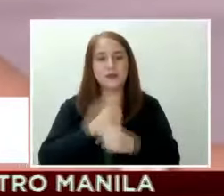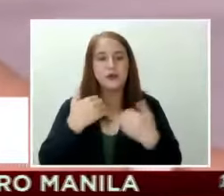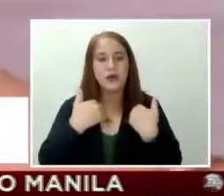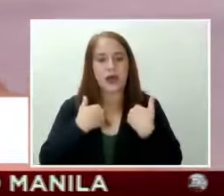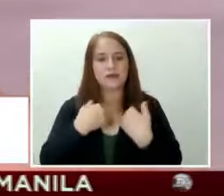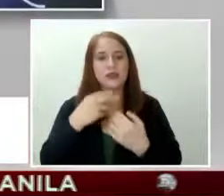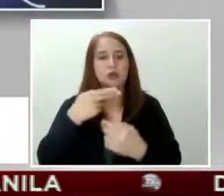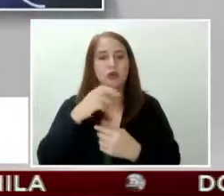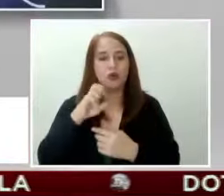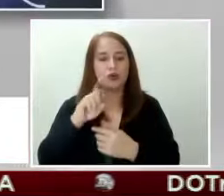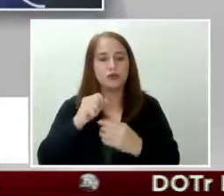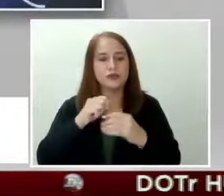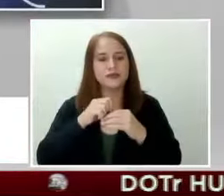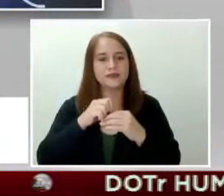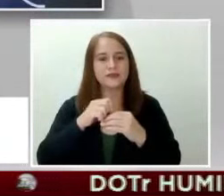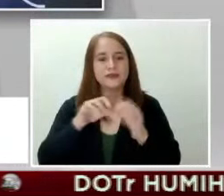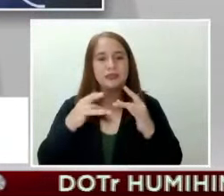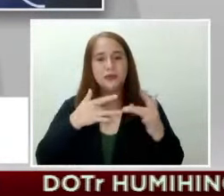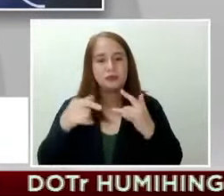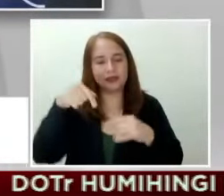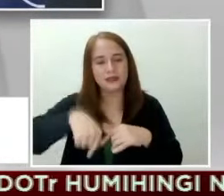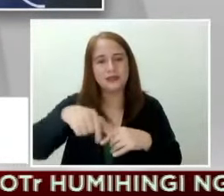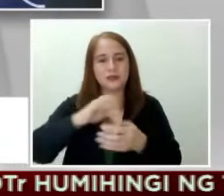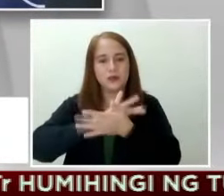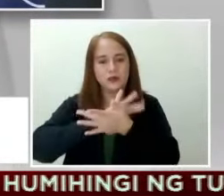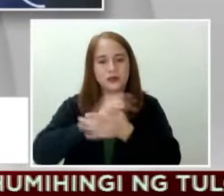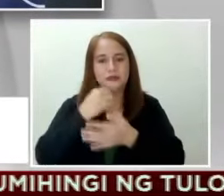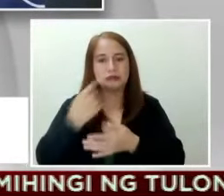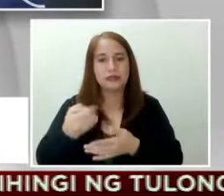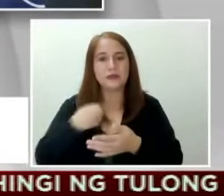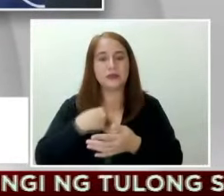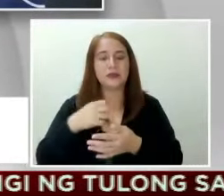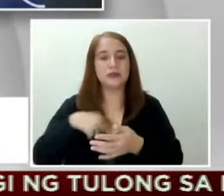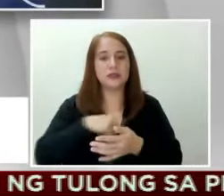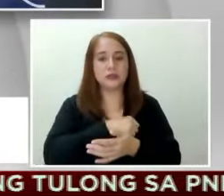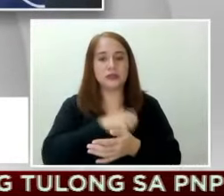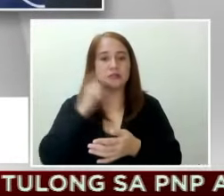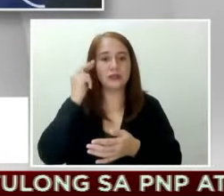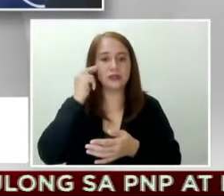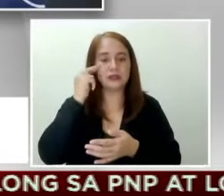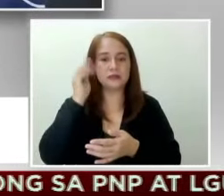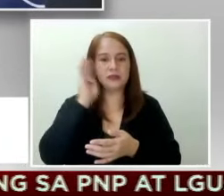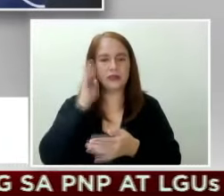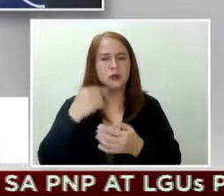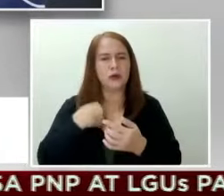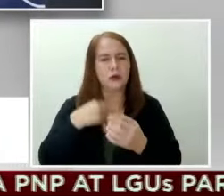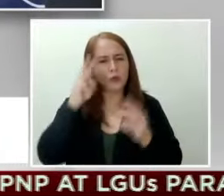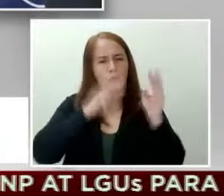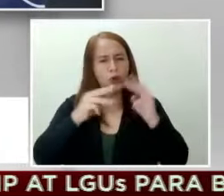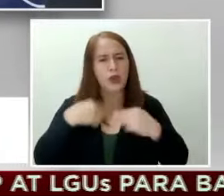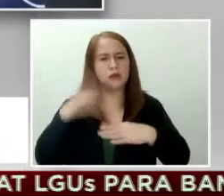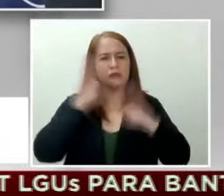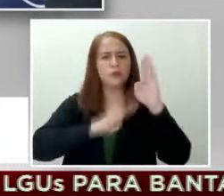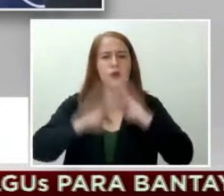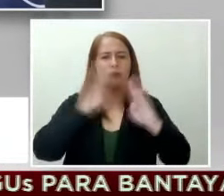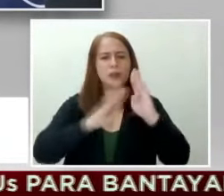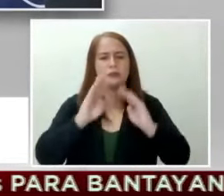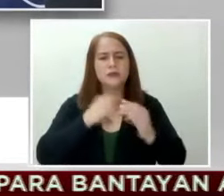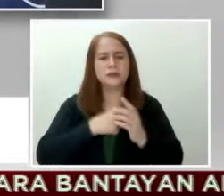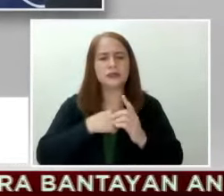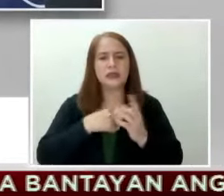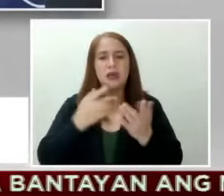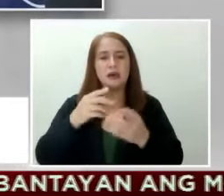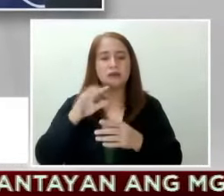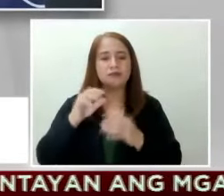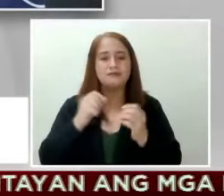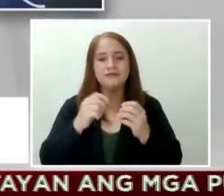immunity sa COVID. Kaya naman nababahala si Sen. Nancy Binay sa balitang nagkaroon-umanon ng problema ang thermometer ng freezer ng